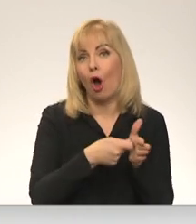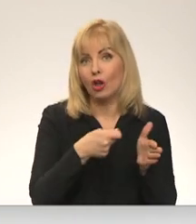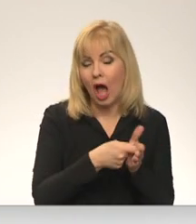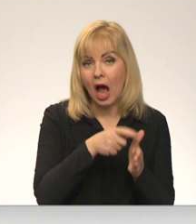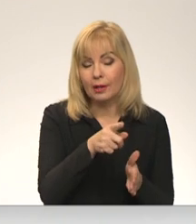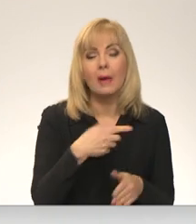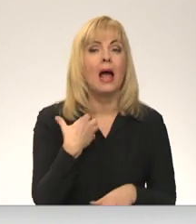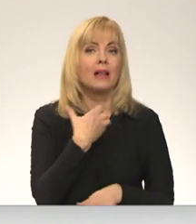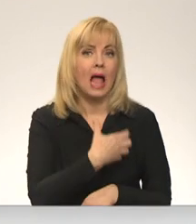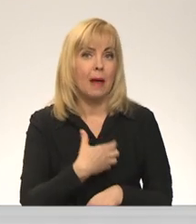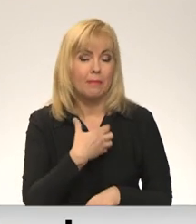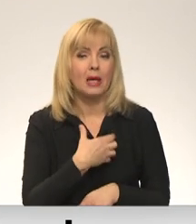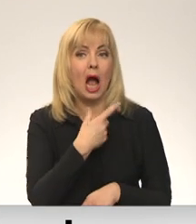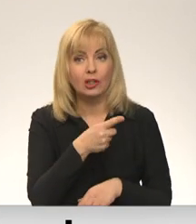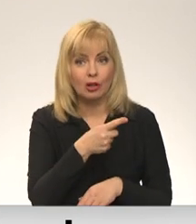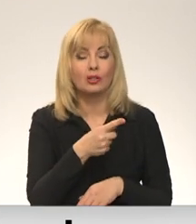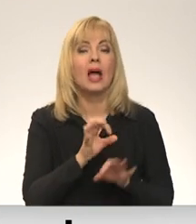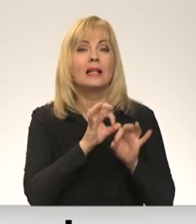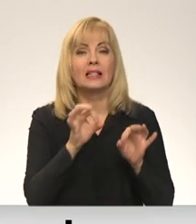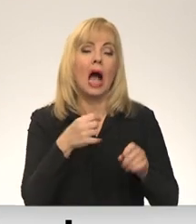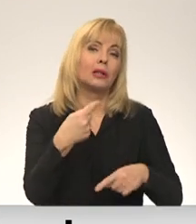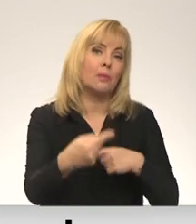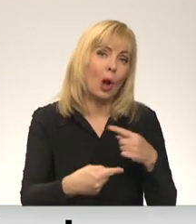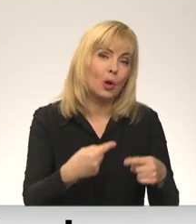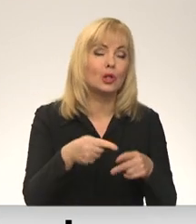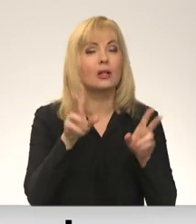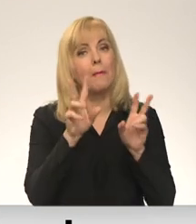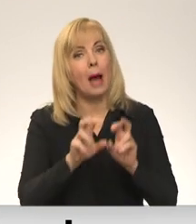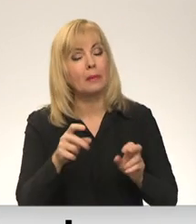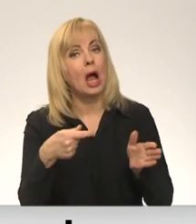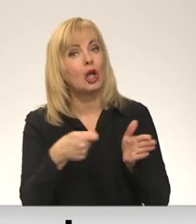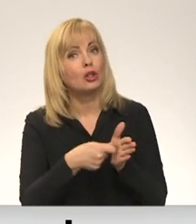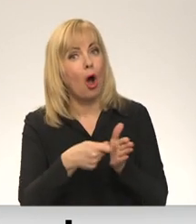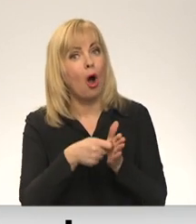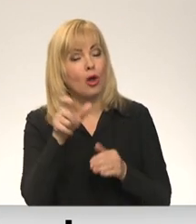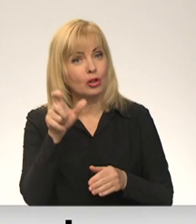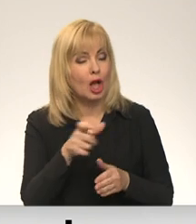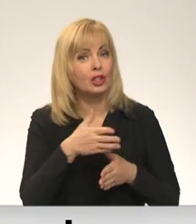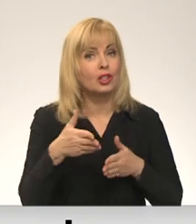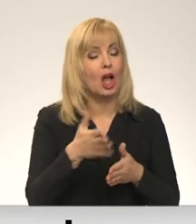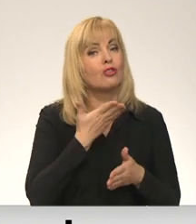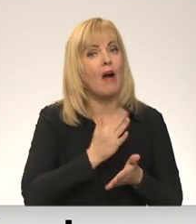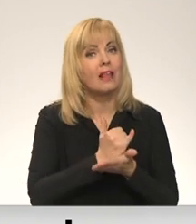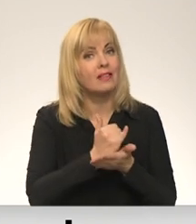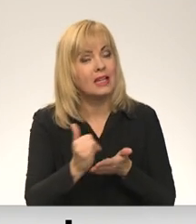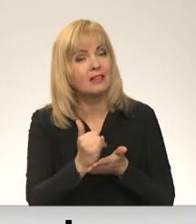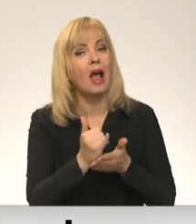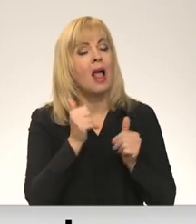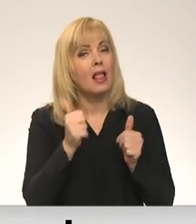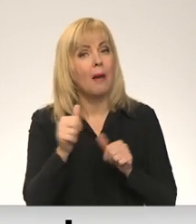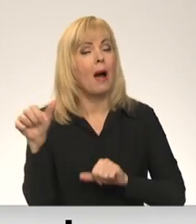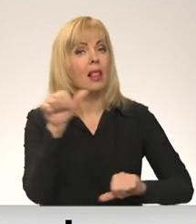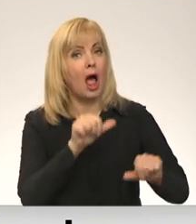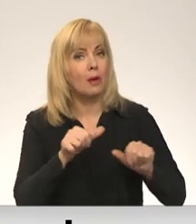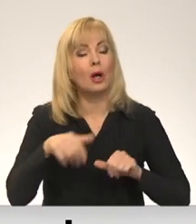nepieciešams iestrādāt procesus, pārbaudīt to, vai donors ceļš ir gluts, vai laboratorijas visu